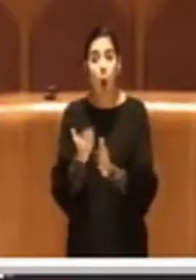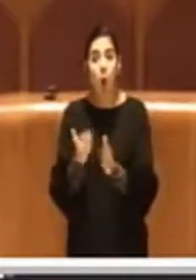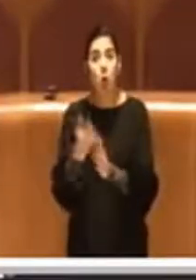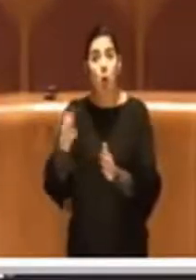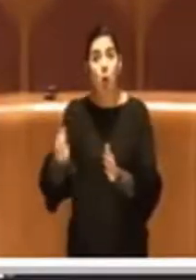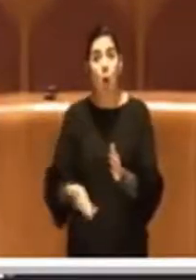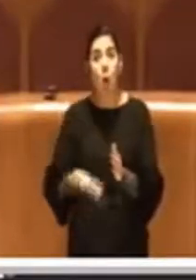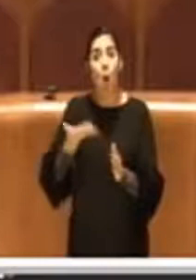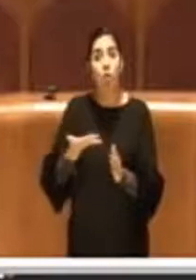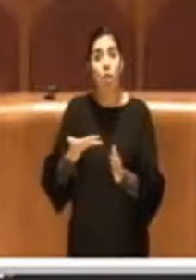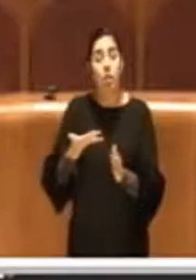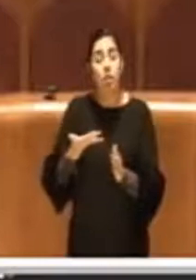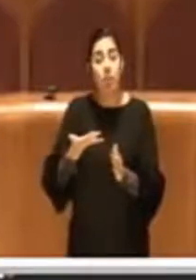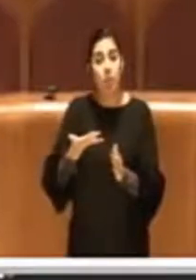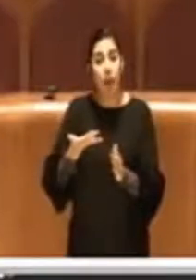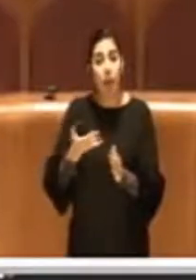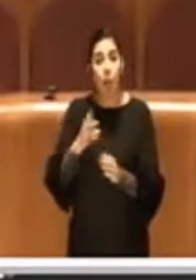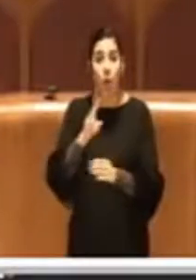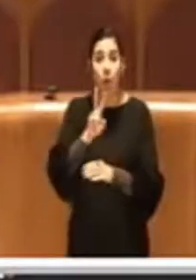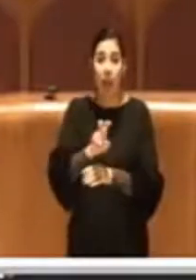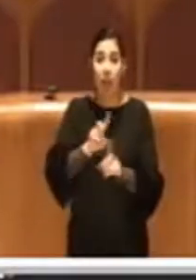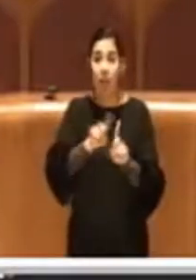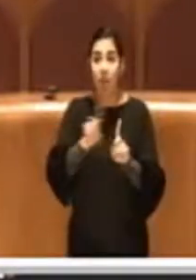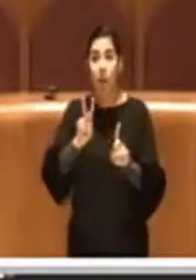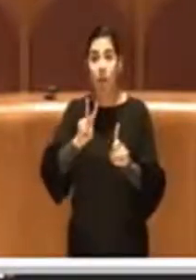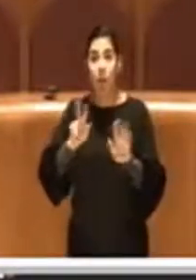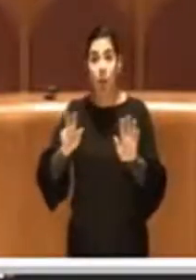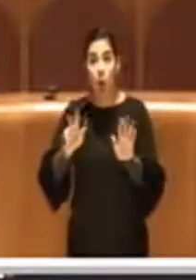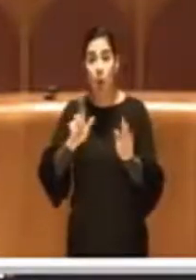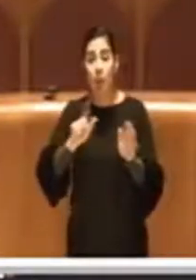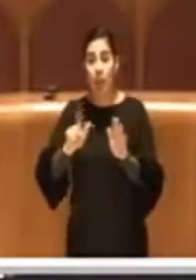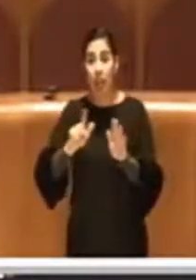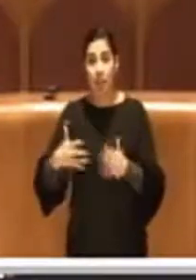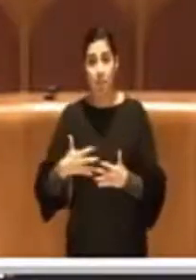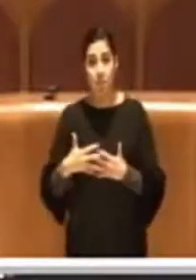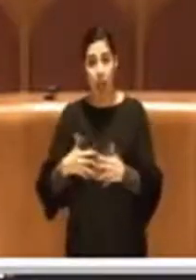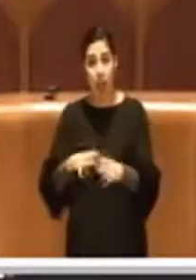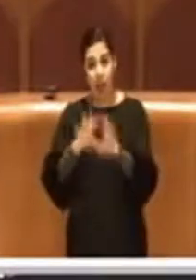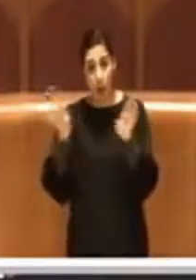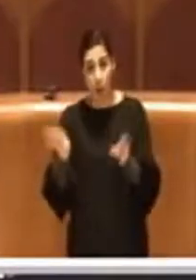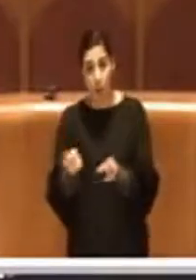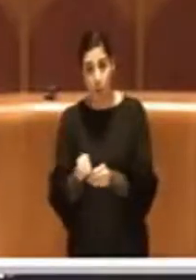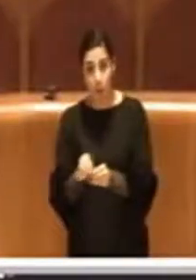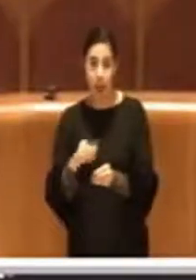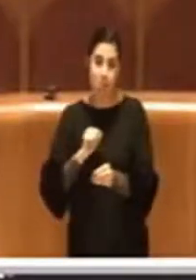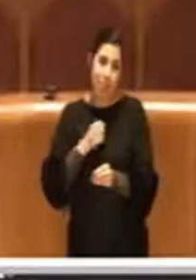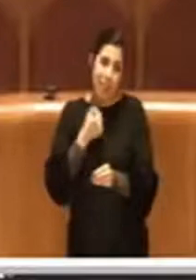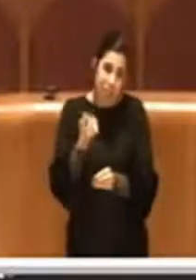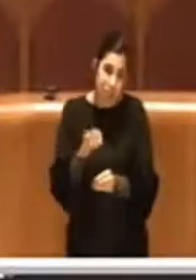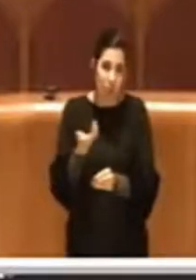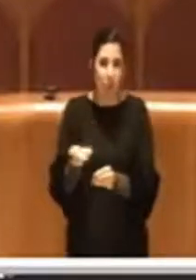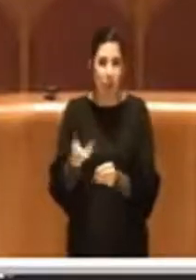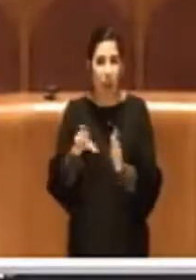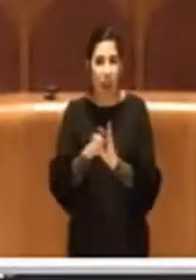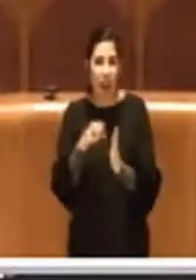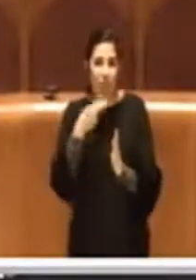ventesima alla ventottesima settimana completa, mi dispiace ma la legge parla di gestazione e io